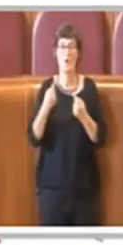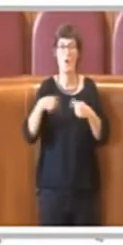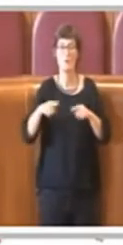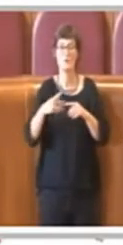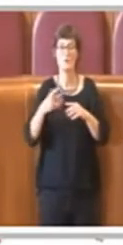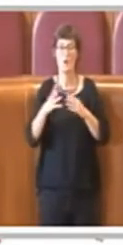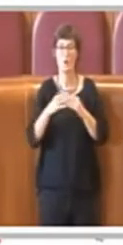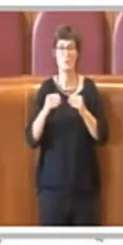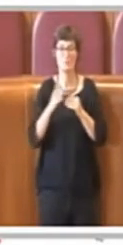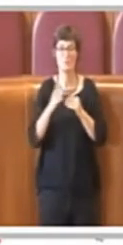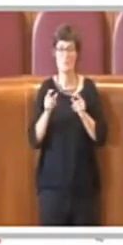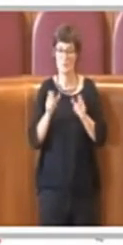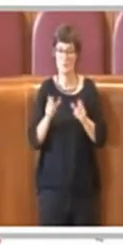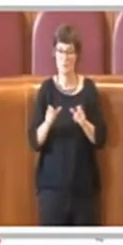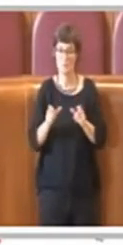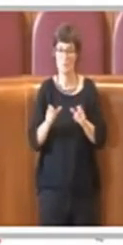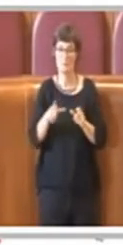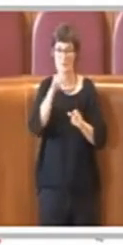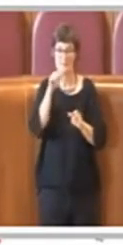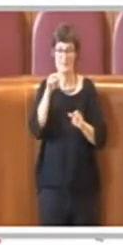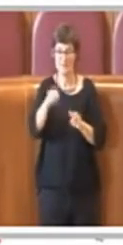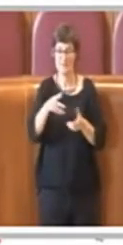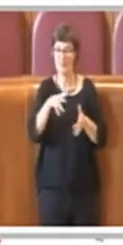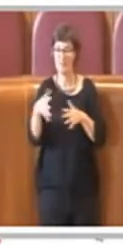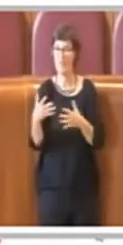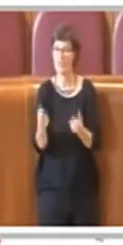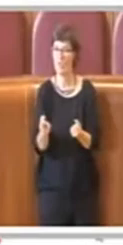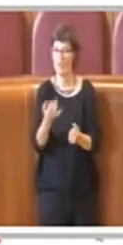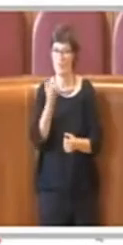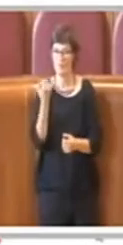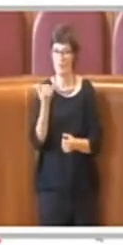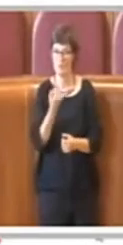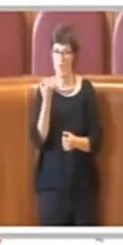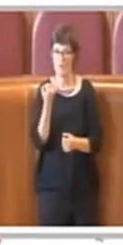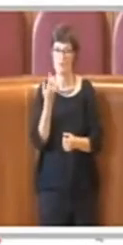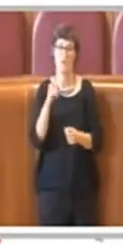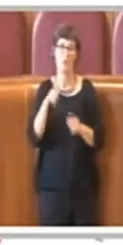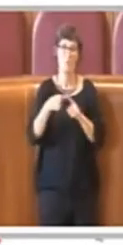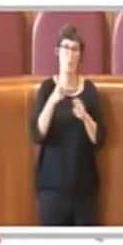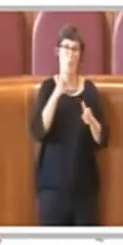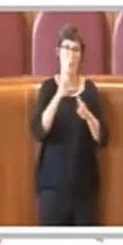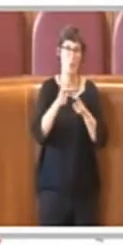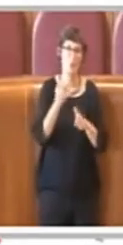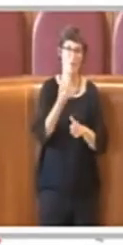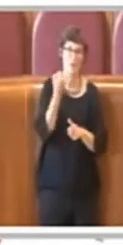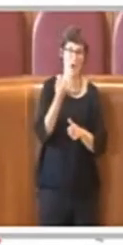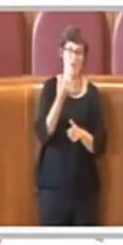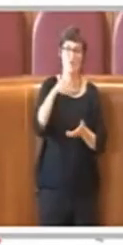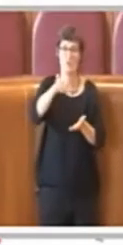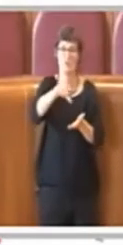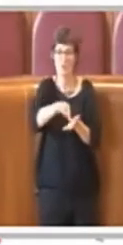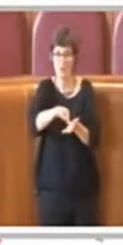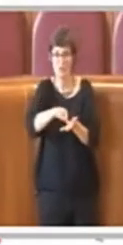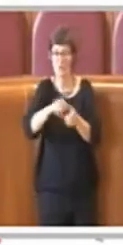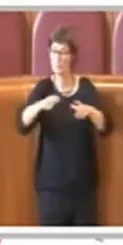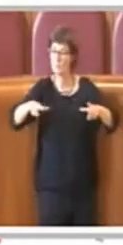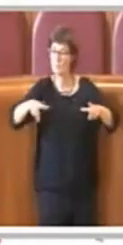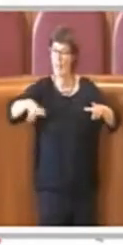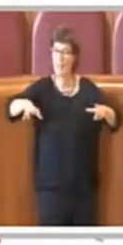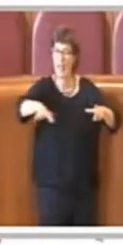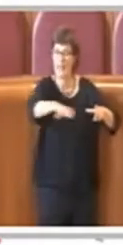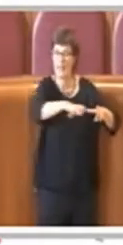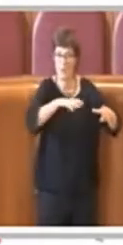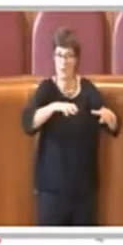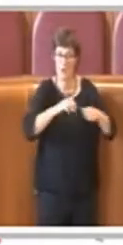chiara definizione delle interazioni tra centro e territori. Ho dato ampie possibilità ai consiglieri di opposizione di